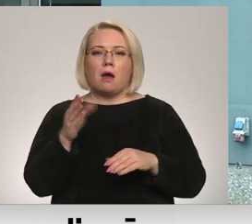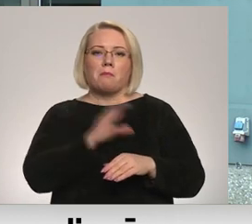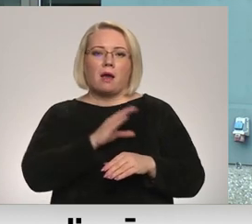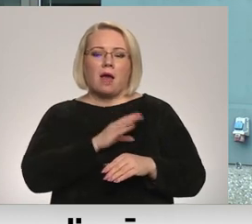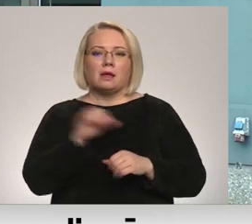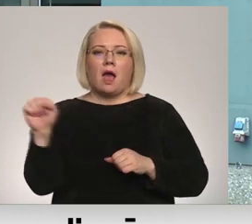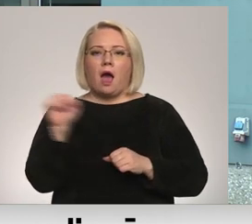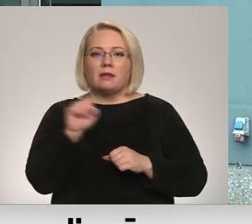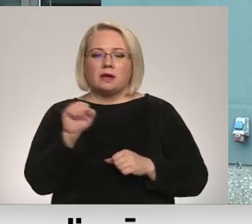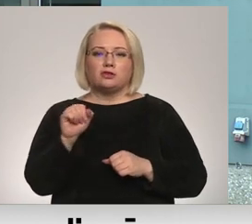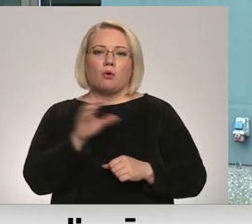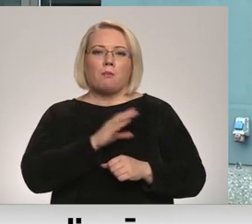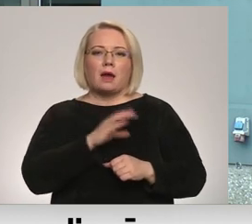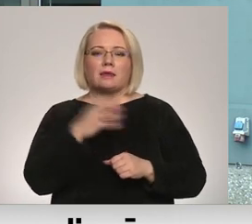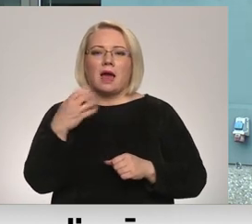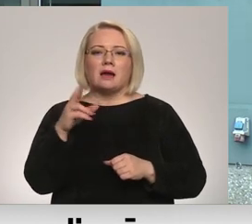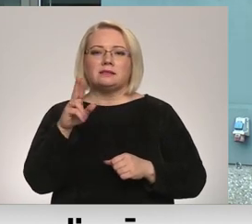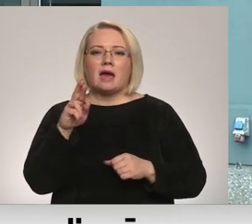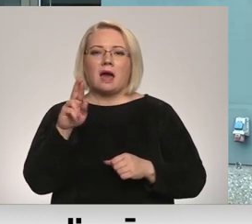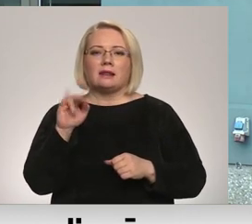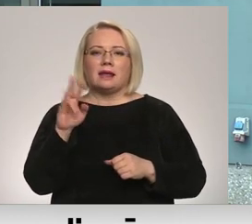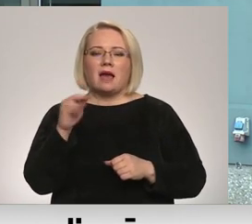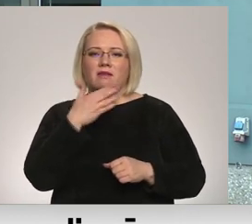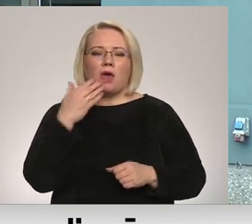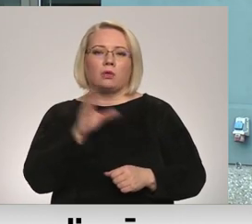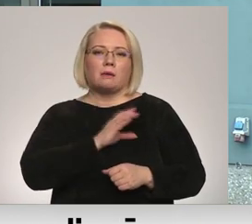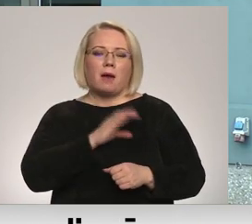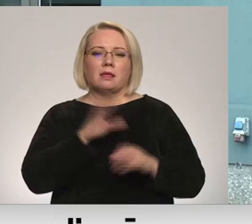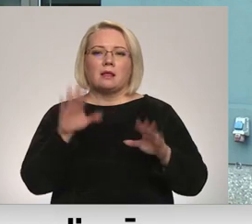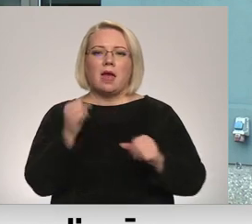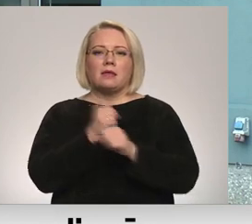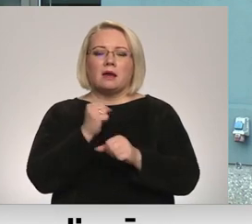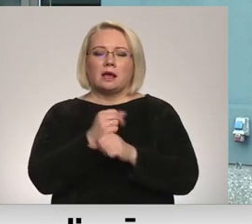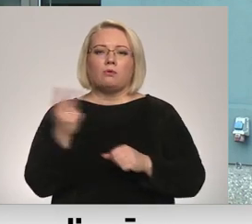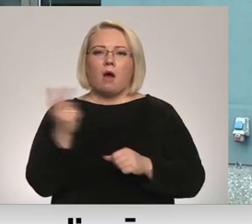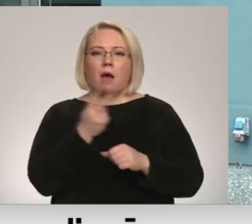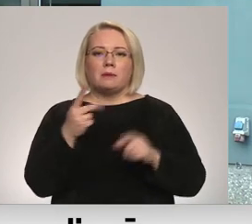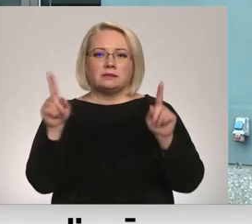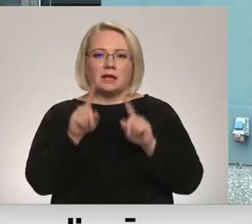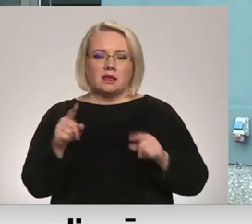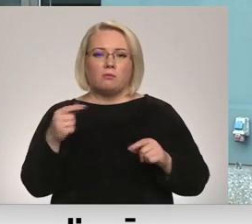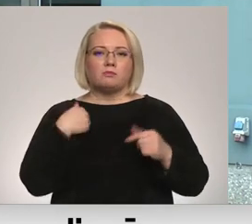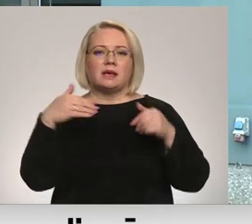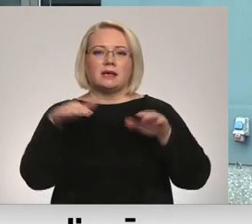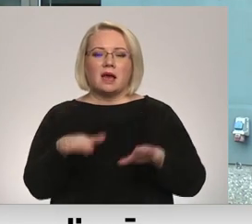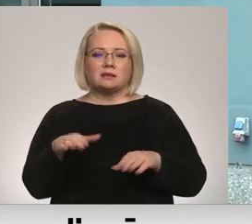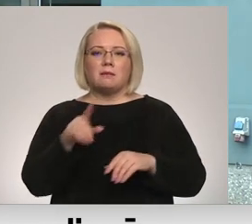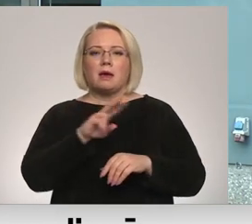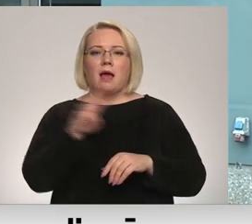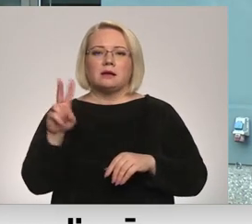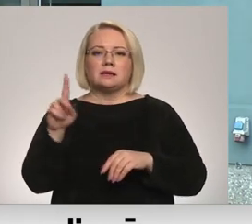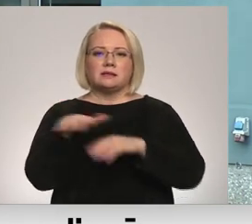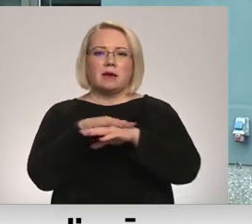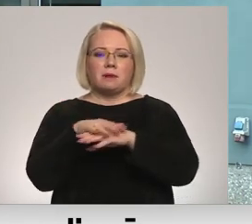ādeži, bagātā cenikā nav tik turīgi, lai varētu darīt abas lietas. Mums ir jāizšķirās, kas ir sabiedrības pienākums